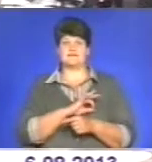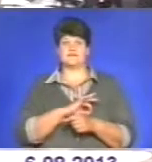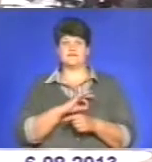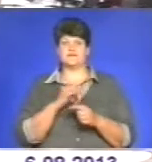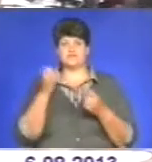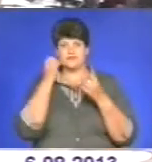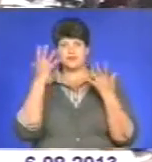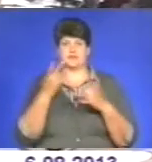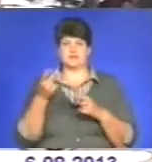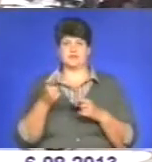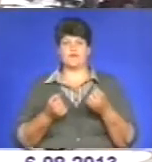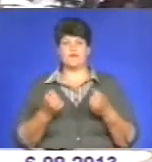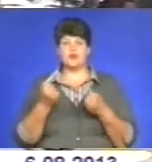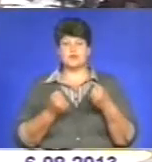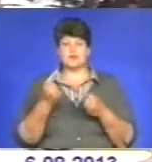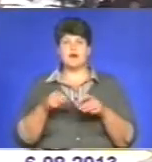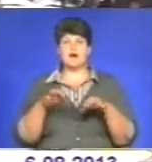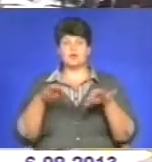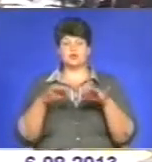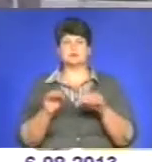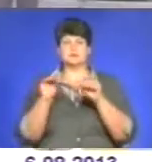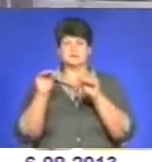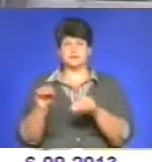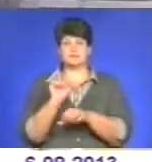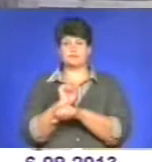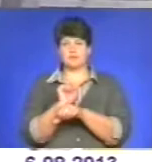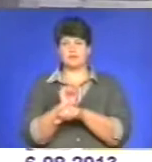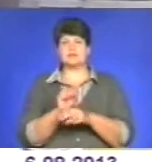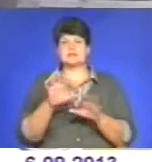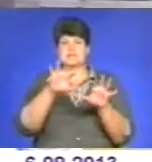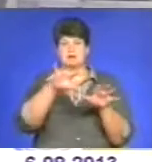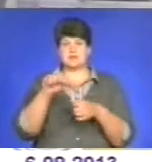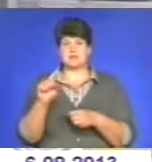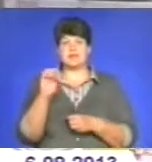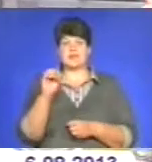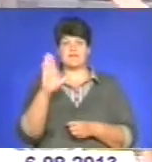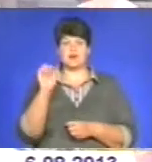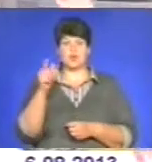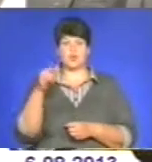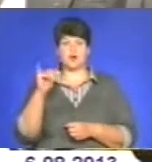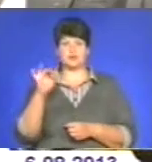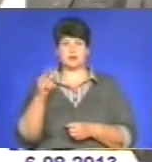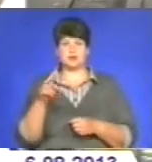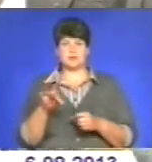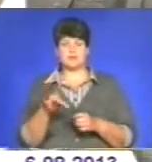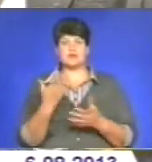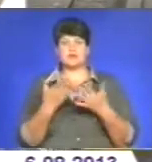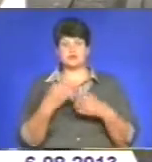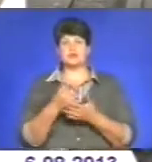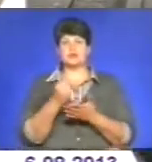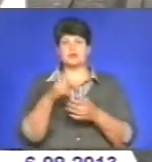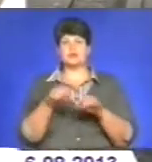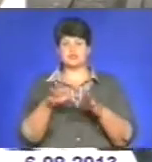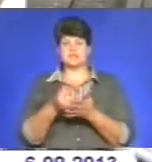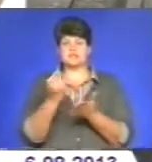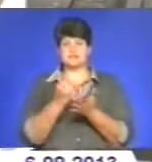Авто, які припарковані з порушенням правил дорожнього руху чи благоустрою, забиратиме евакуатор. Якщо відповідне рішення затвердять на